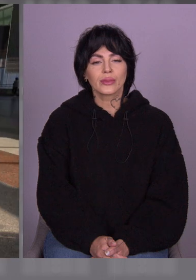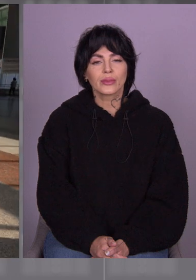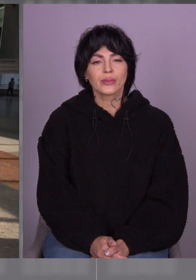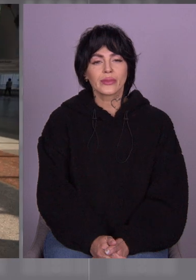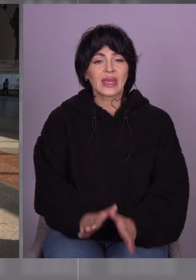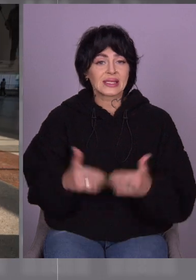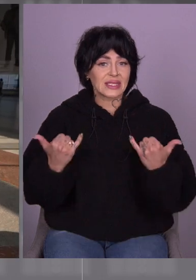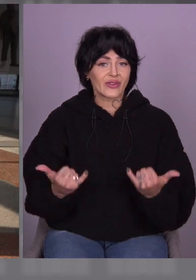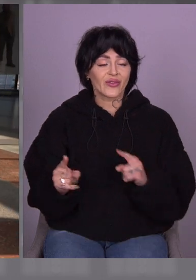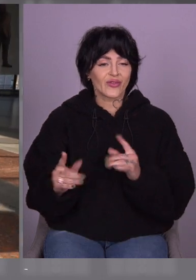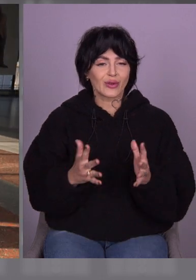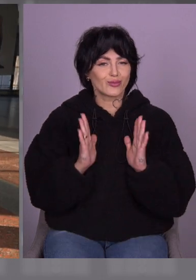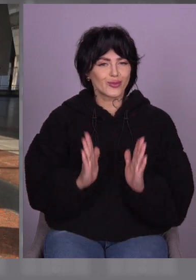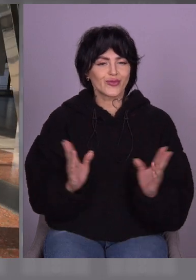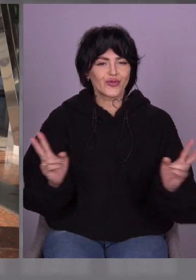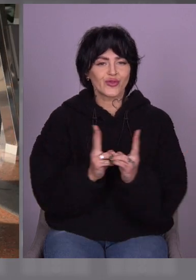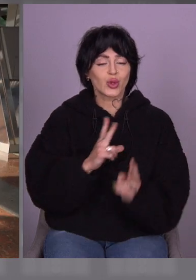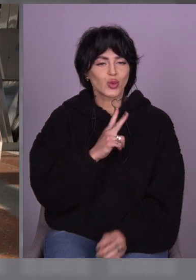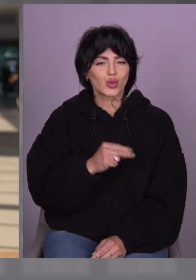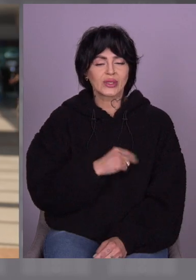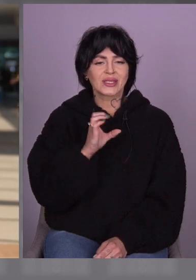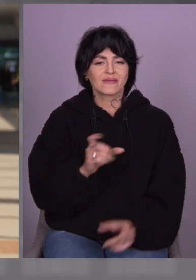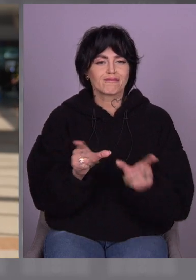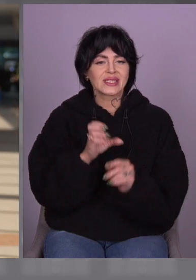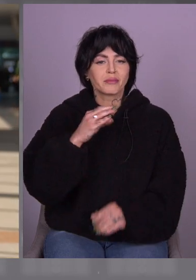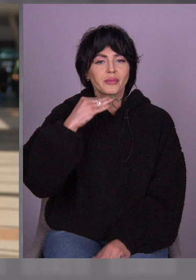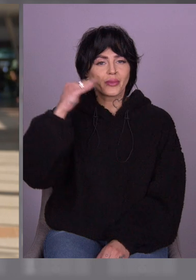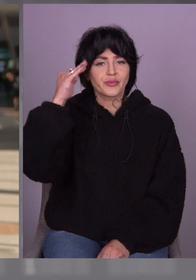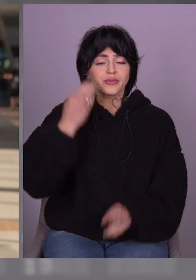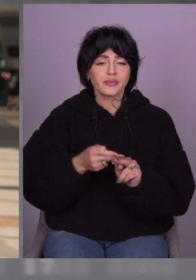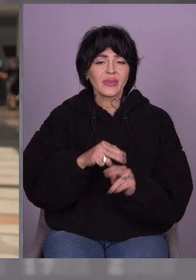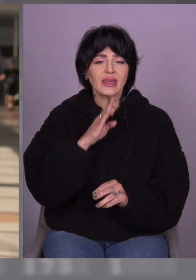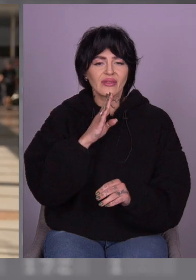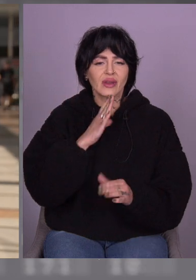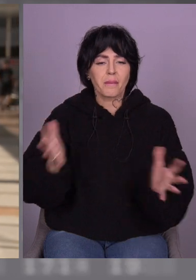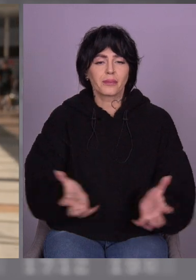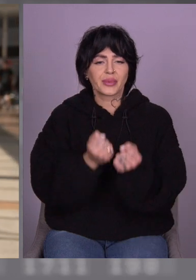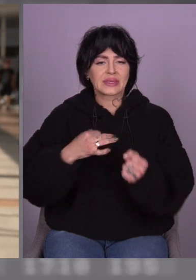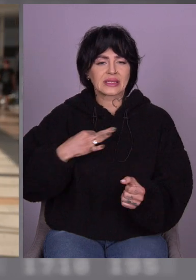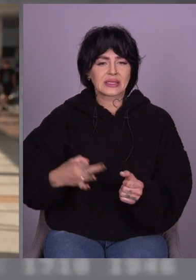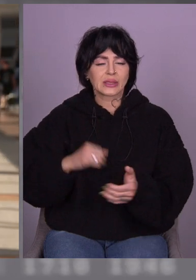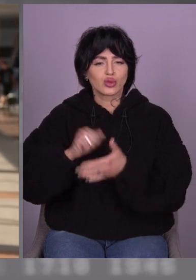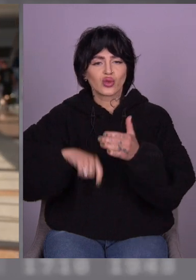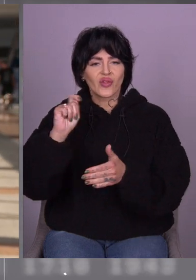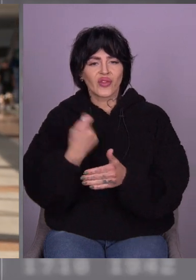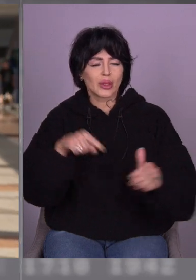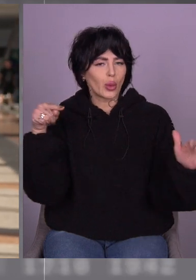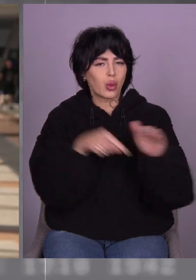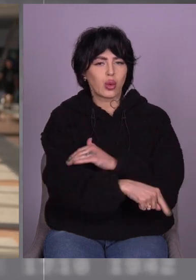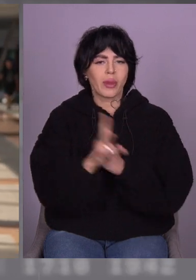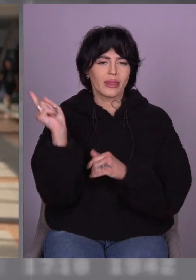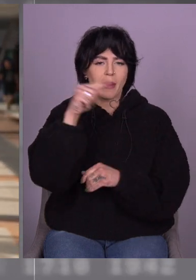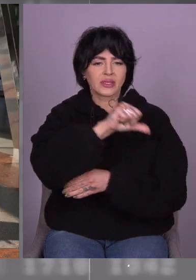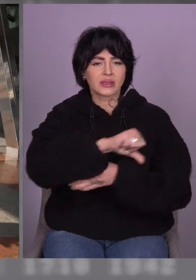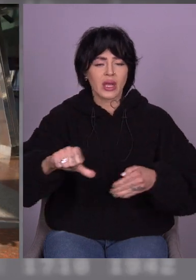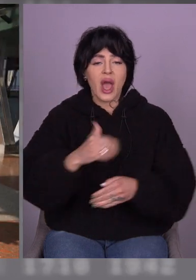Сьогодні відбудеться зустріч доньки з татом. Олена, рятуючи сина від війни, виїхала за кордон, а її батько залишився